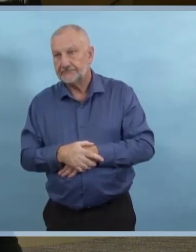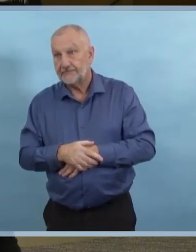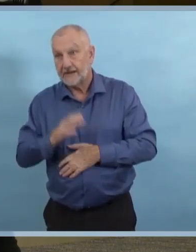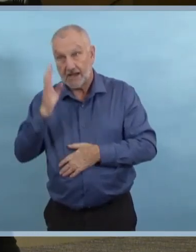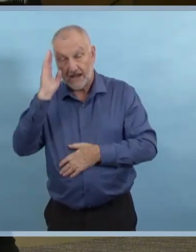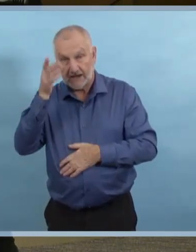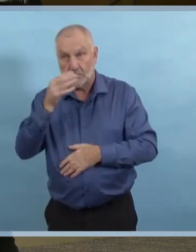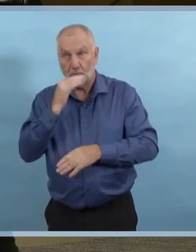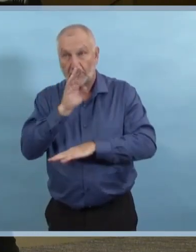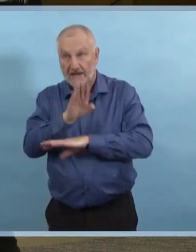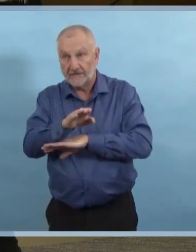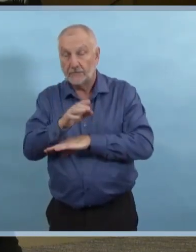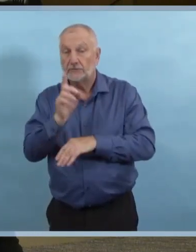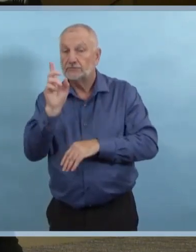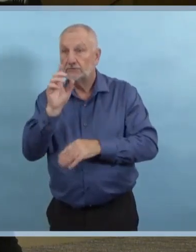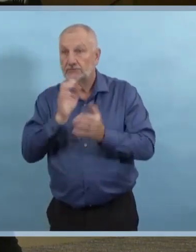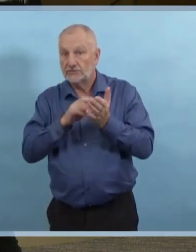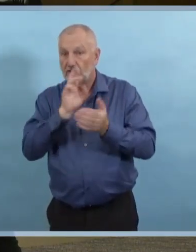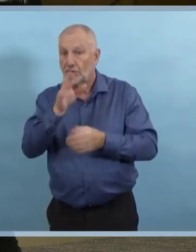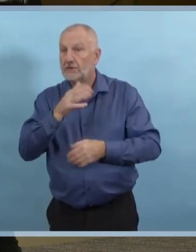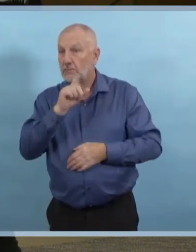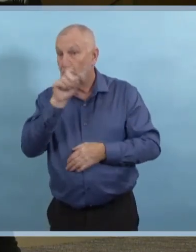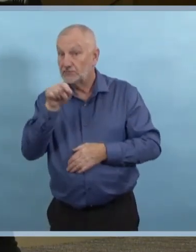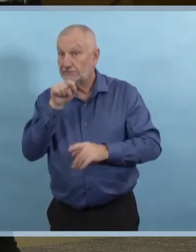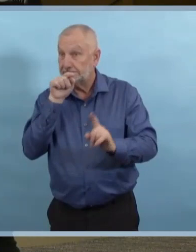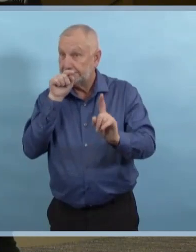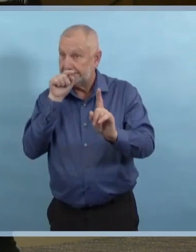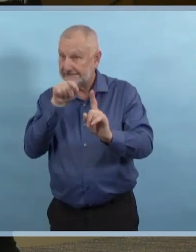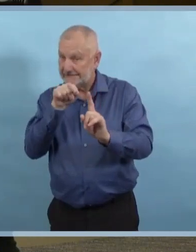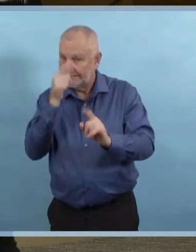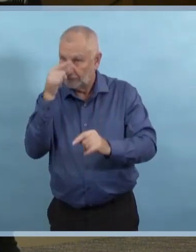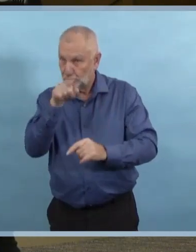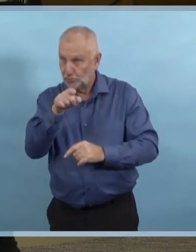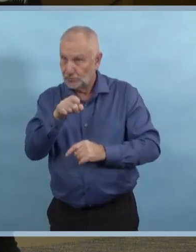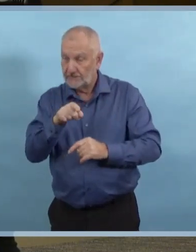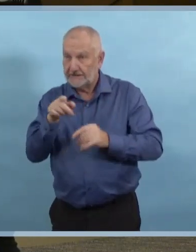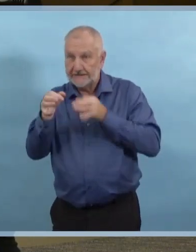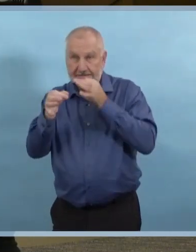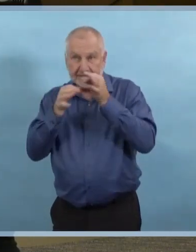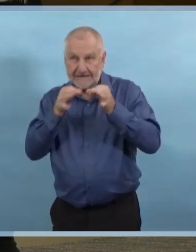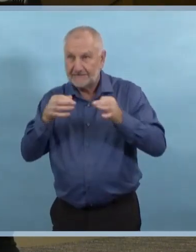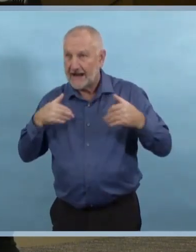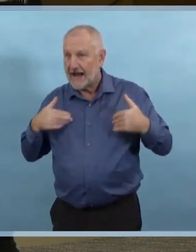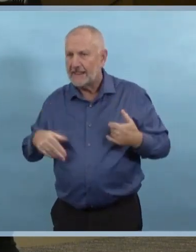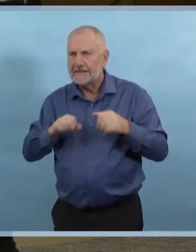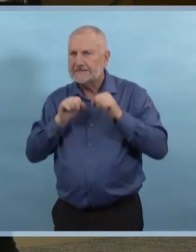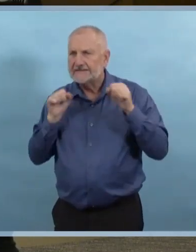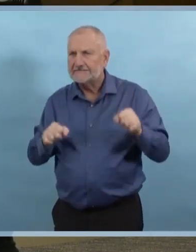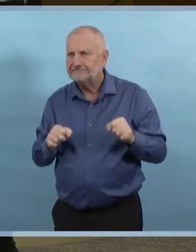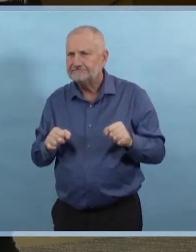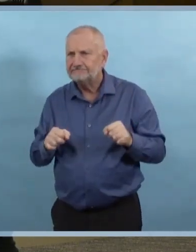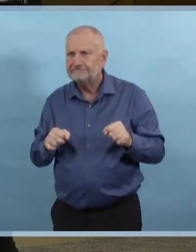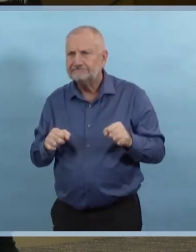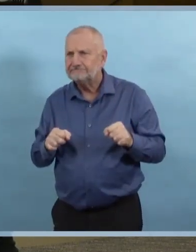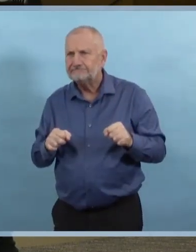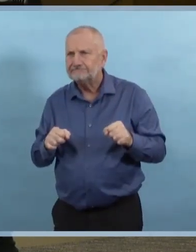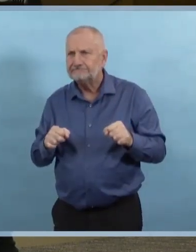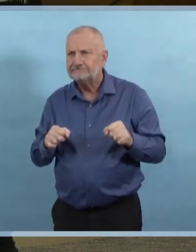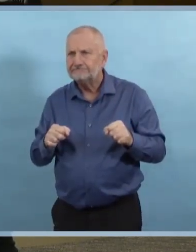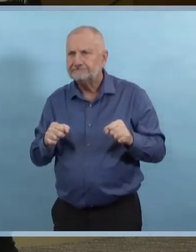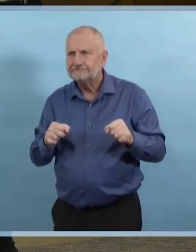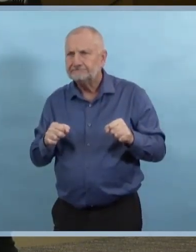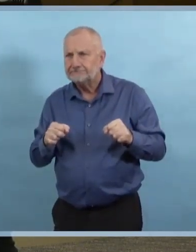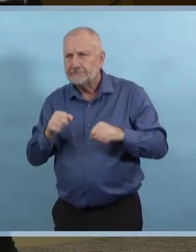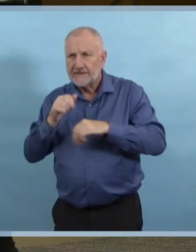Vous dites que la capacité du système de santé était dans le vert. Et aujourd'hui, où le mettriez-vous dans cette